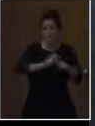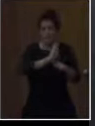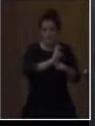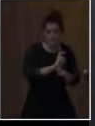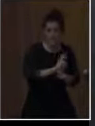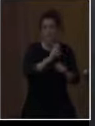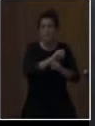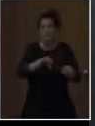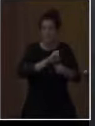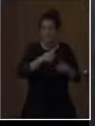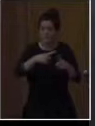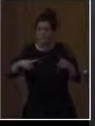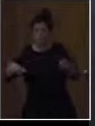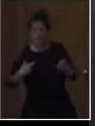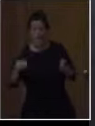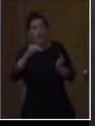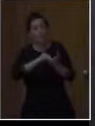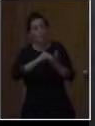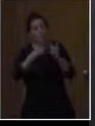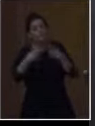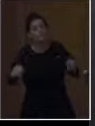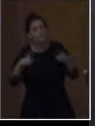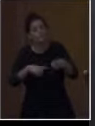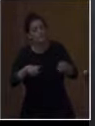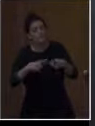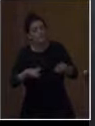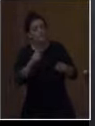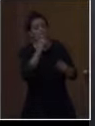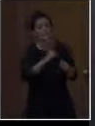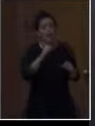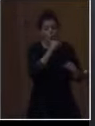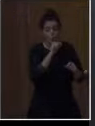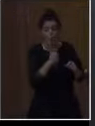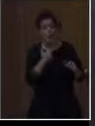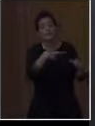Έγιναν μουσικοί στιχουργοί. Έντυσαν γνωστά τραγούδια με δικούς τους στίχους.